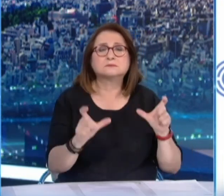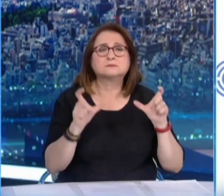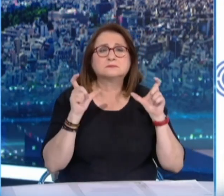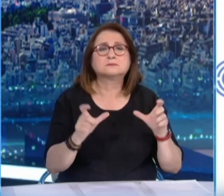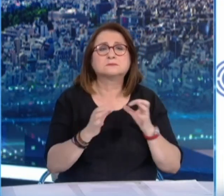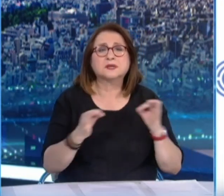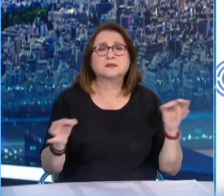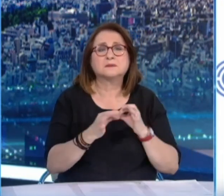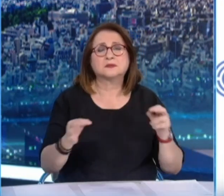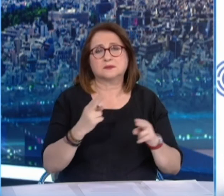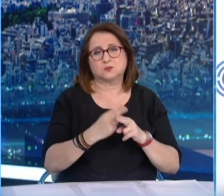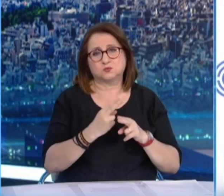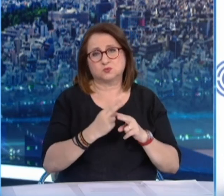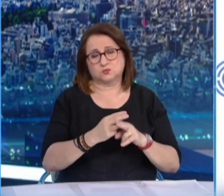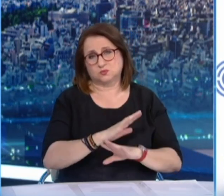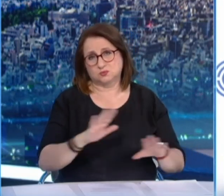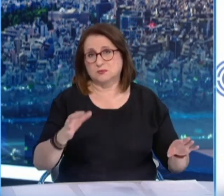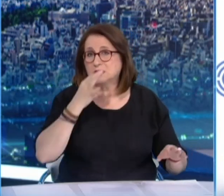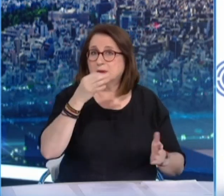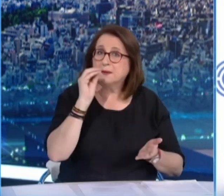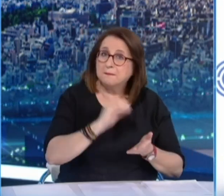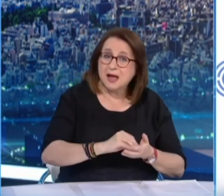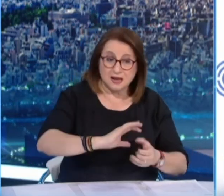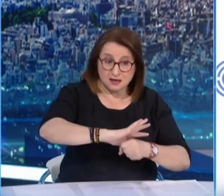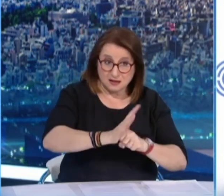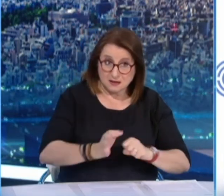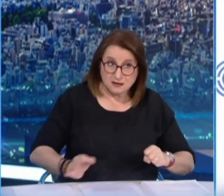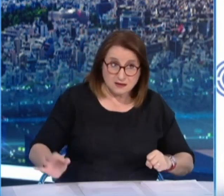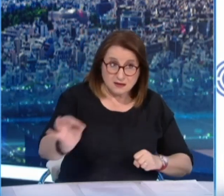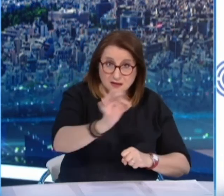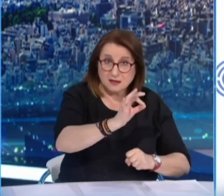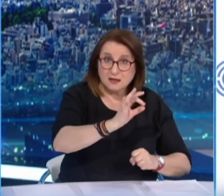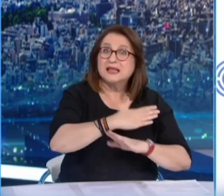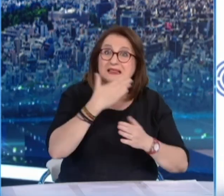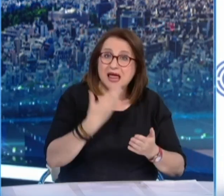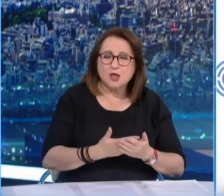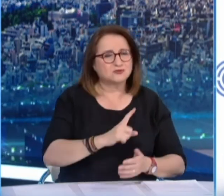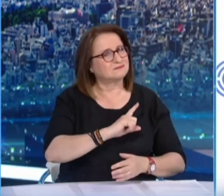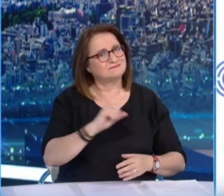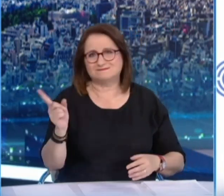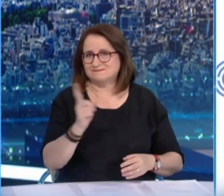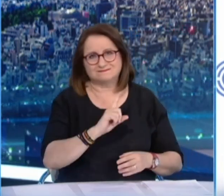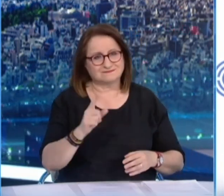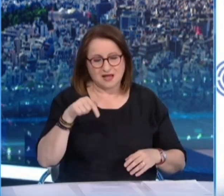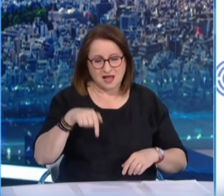Γιατί η πανδημία, θα το πούμε ξανά, δεν έχει τελειώσει ακόμα. Ο ιός βρίσκεται ανάμεσά μας και αυτό δεν πρέπει να το ξεχνάμε.